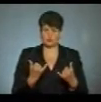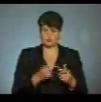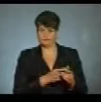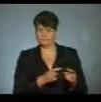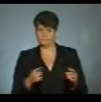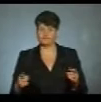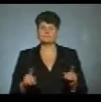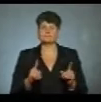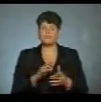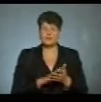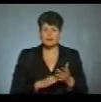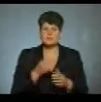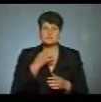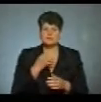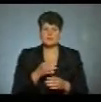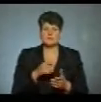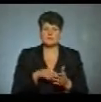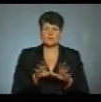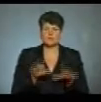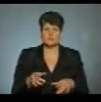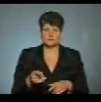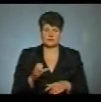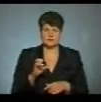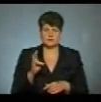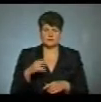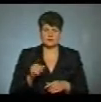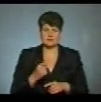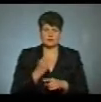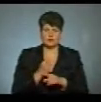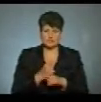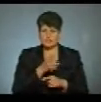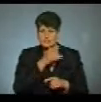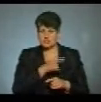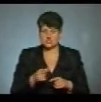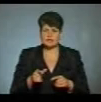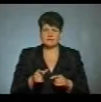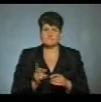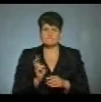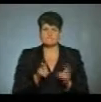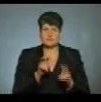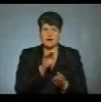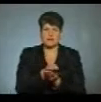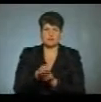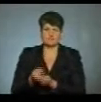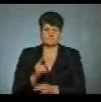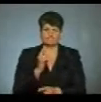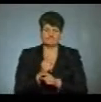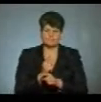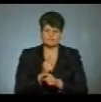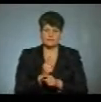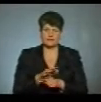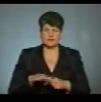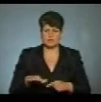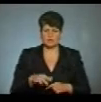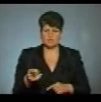розповів міський голова Тернополя Сергій Надал. Заборонити на час дії карантину масові віддані кладовищ, розташовані на